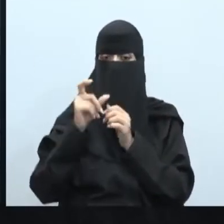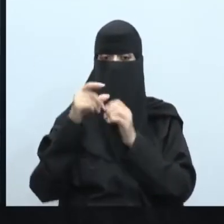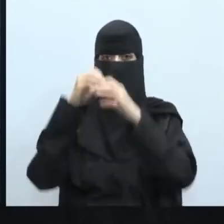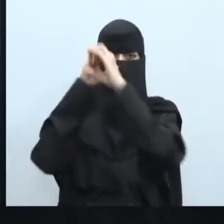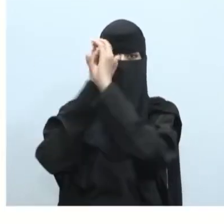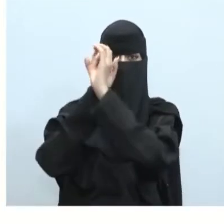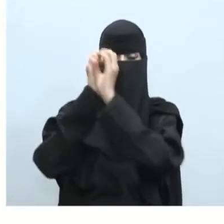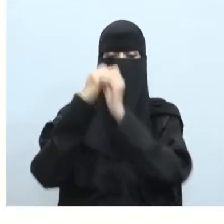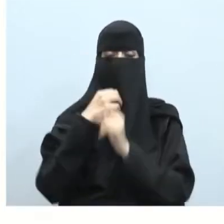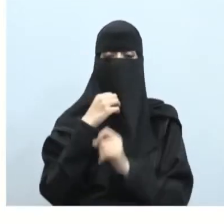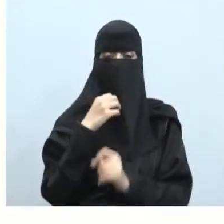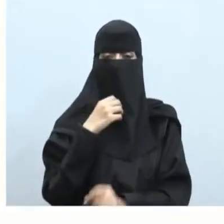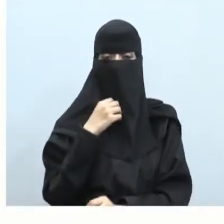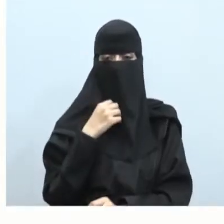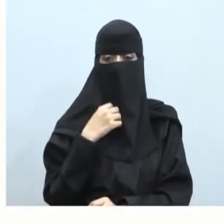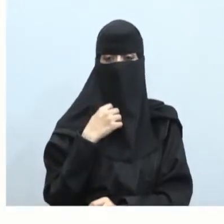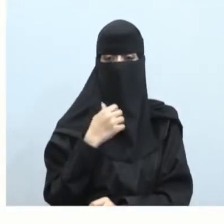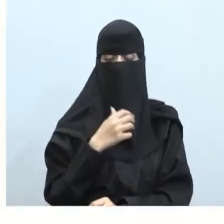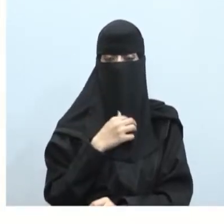التلسكوب